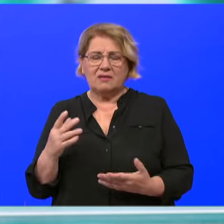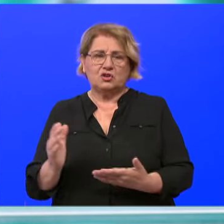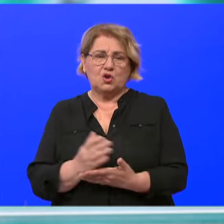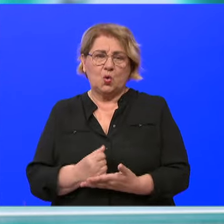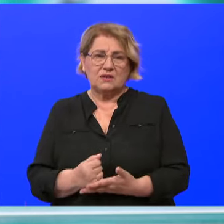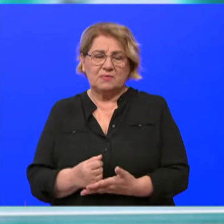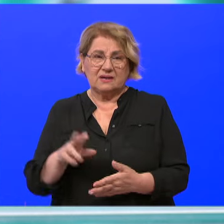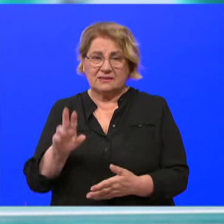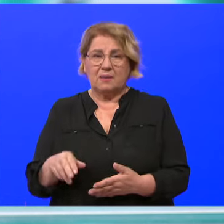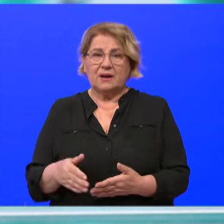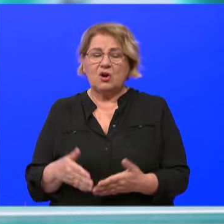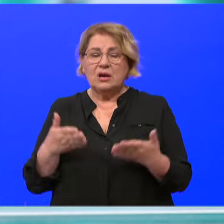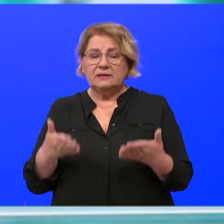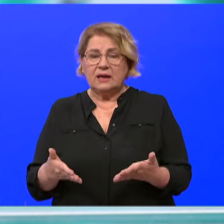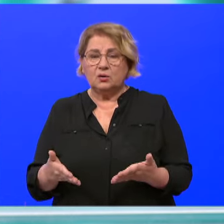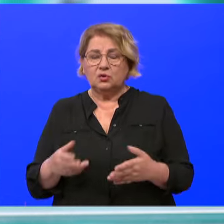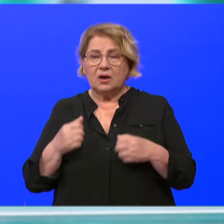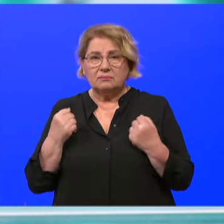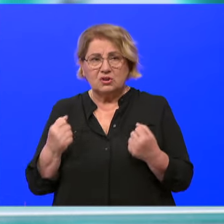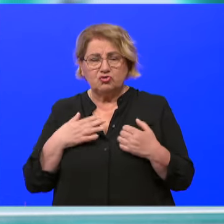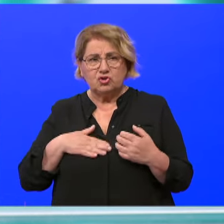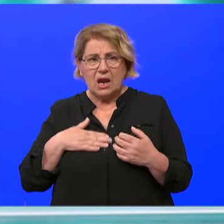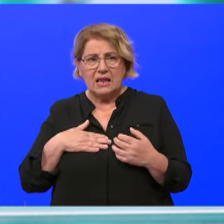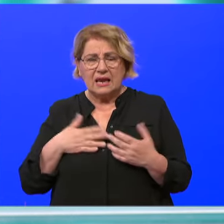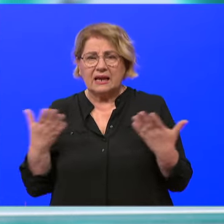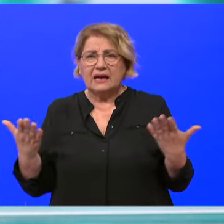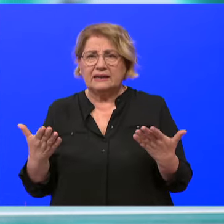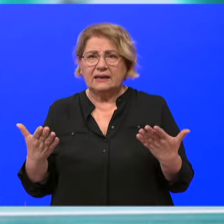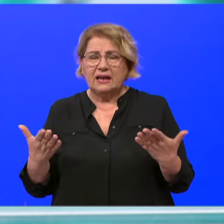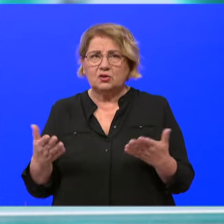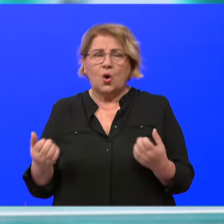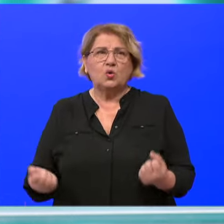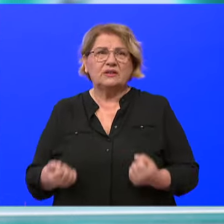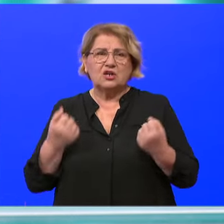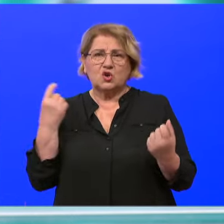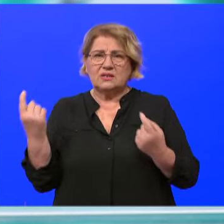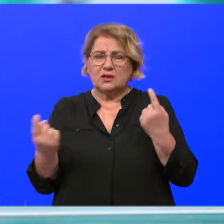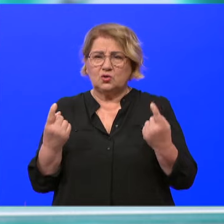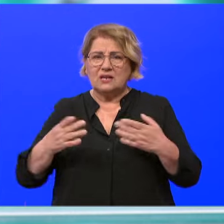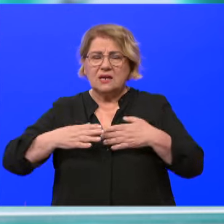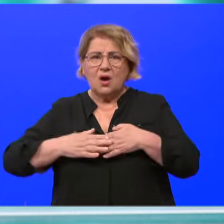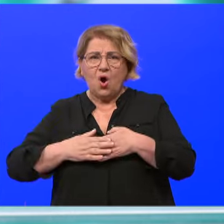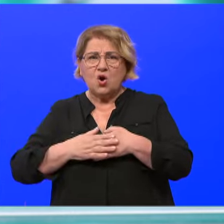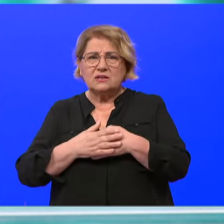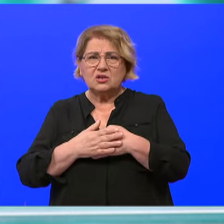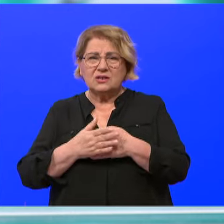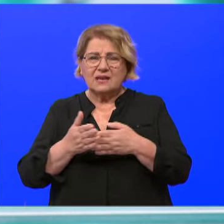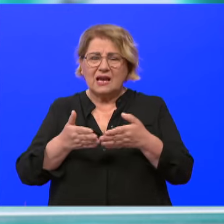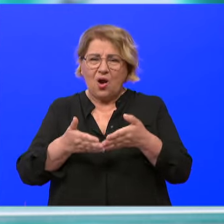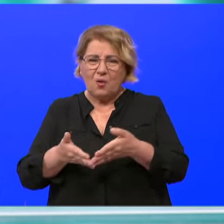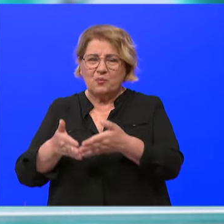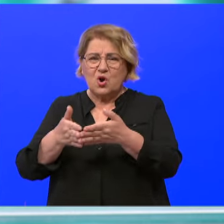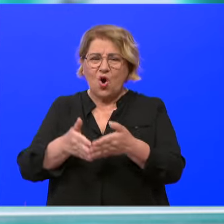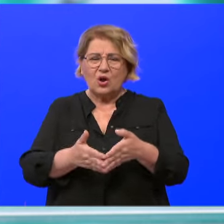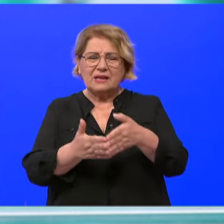Najveći uspjeh da u toj borbi, kad je neko u Oluji, osjeća se kao ona mala barčica na